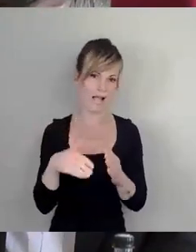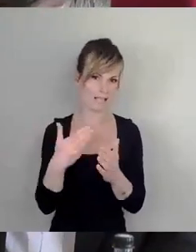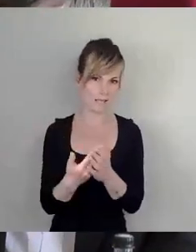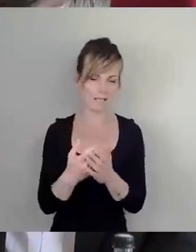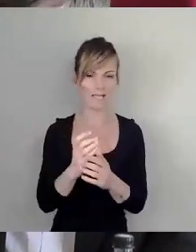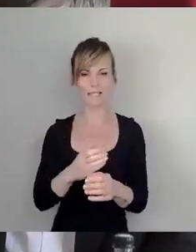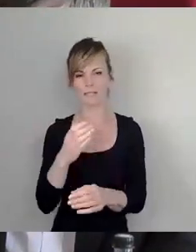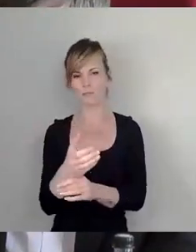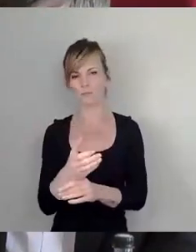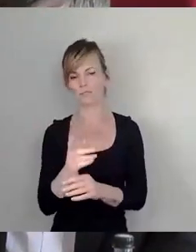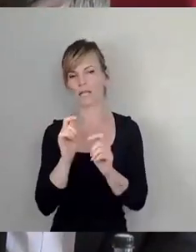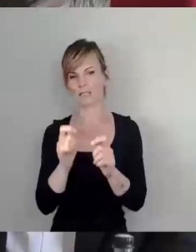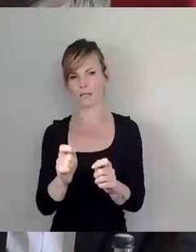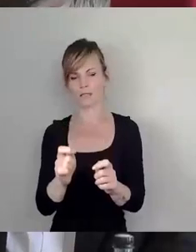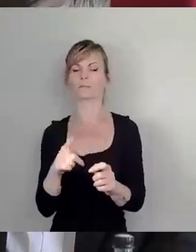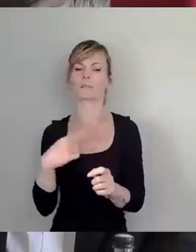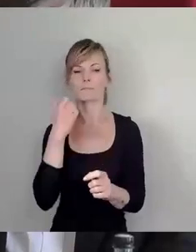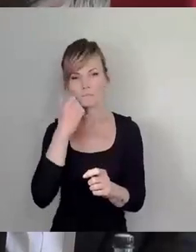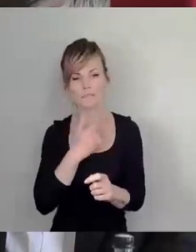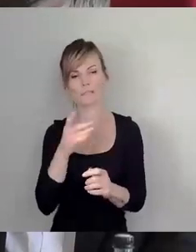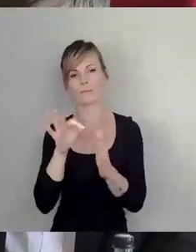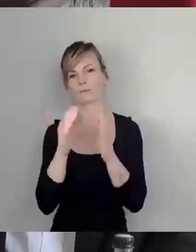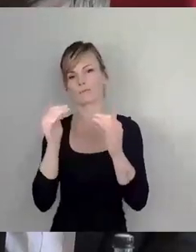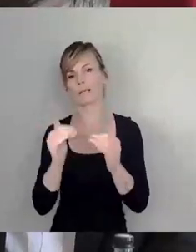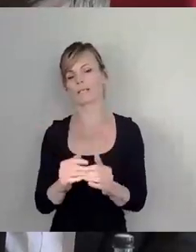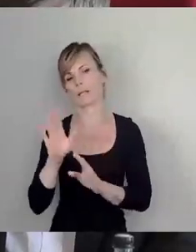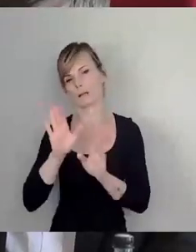gegebenenfalls, dann bitte ich um punktweise Abstimmung. Ach so, okay. Genau.